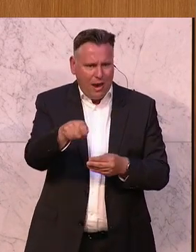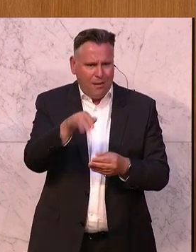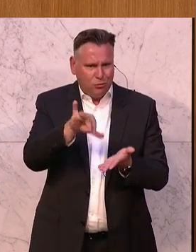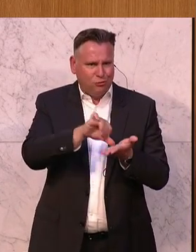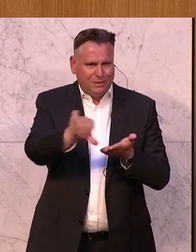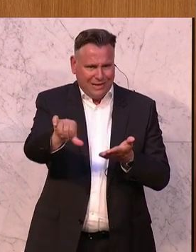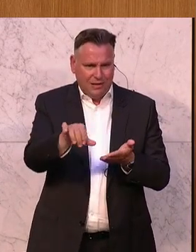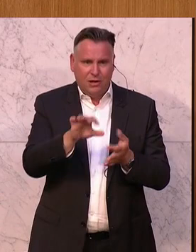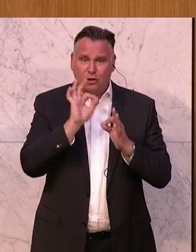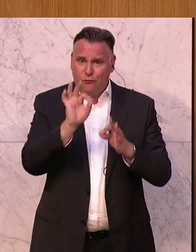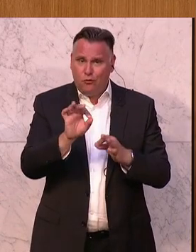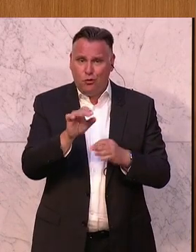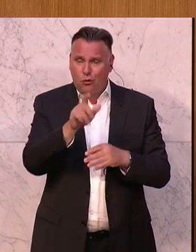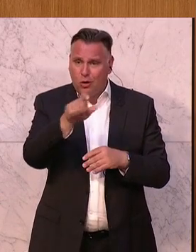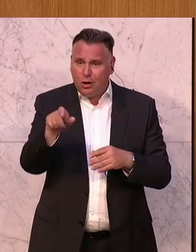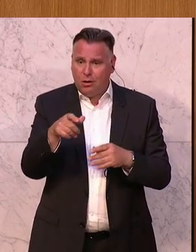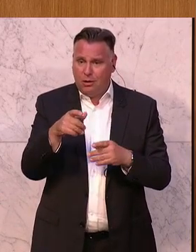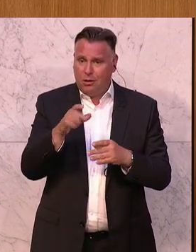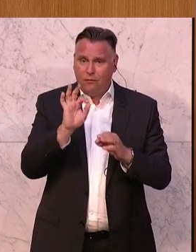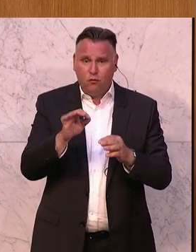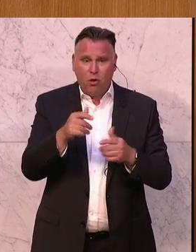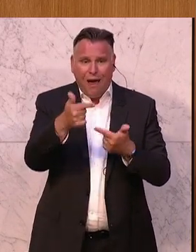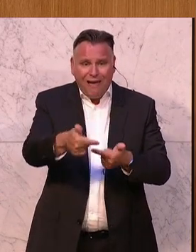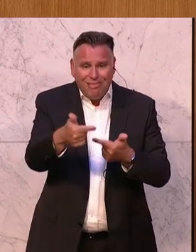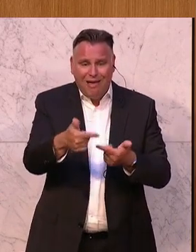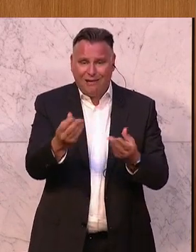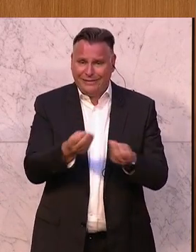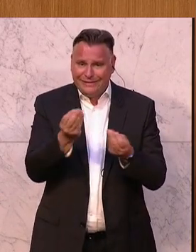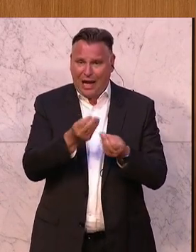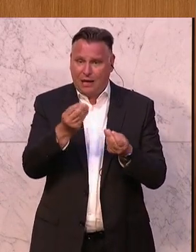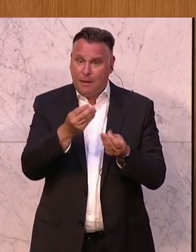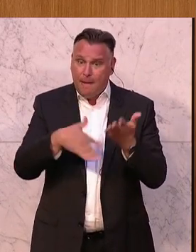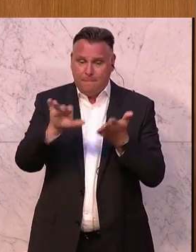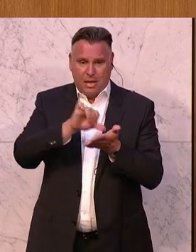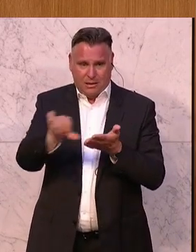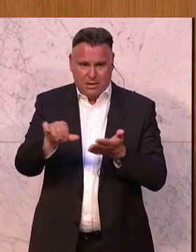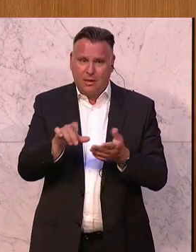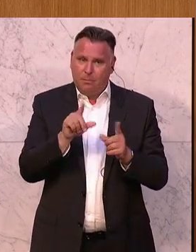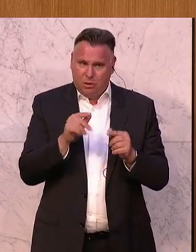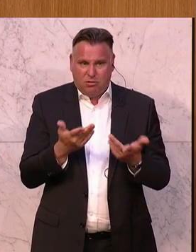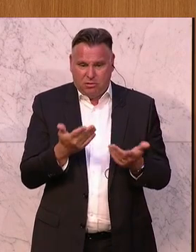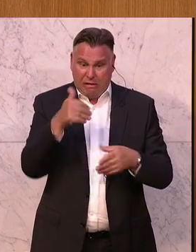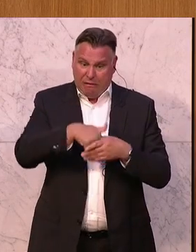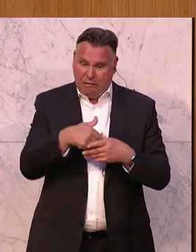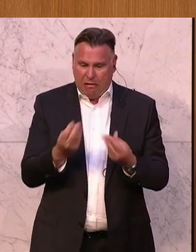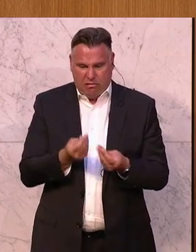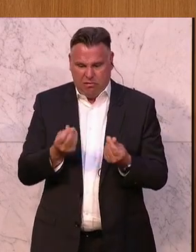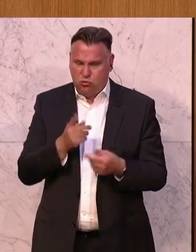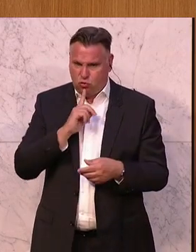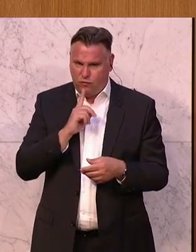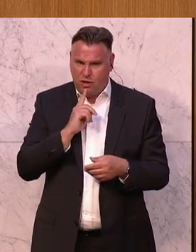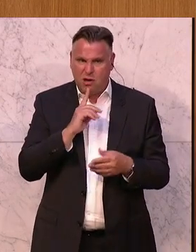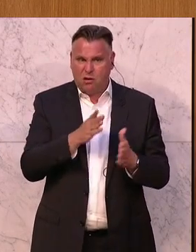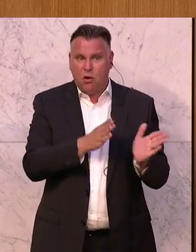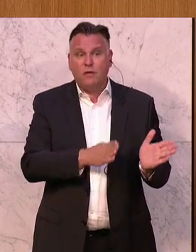soll es eine kleine Erleichterung geben bei der Beschreibung der Anlagen. Es ist alles ein wenig wenig, um es einmal so zu sagen. Und der dritte